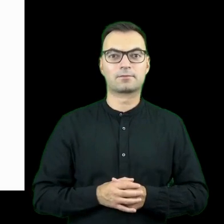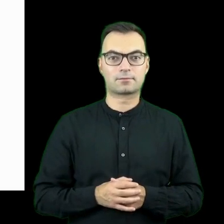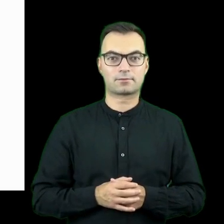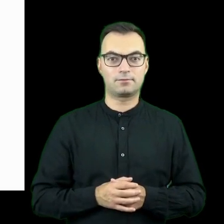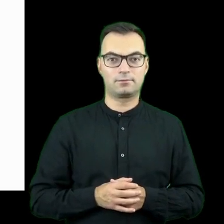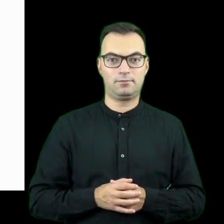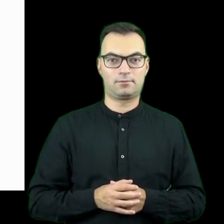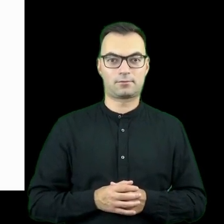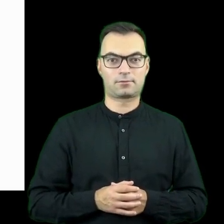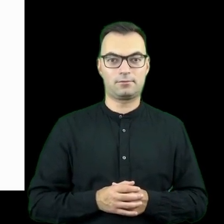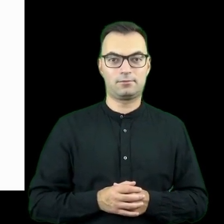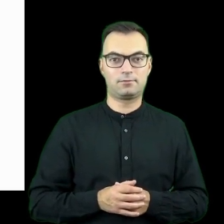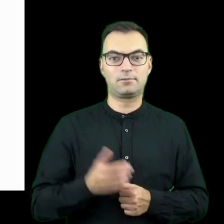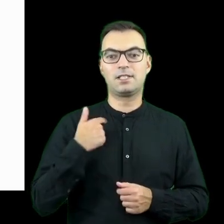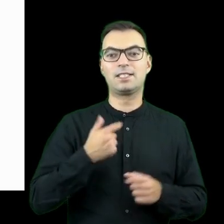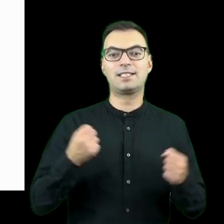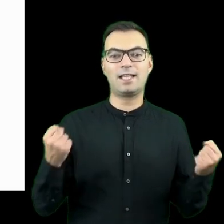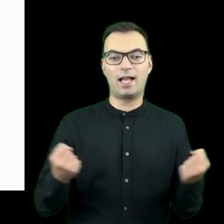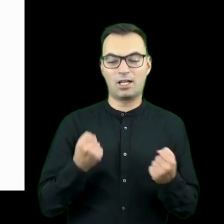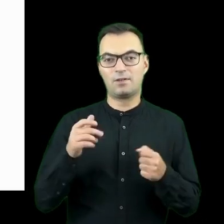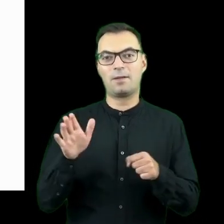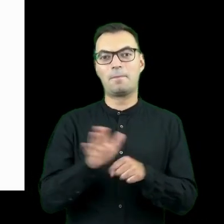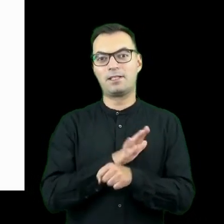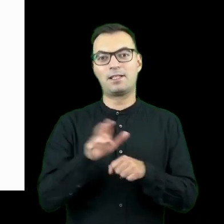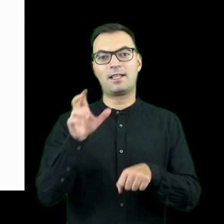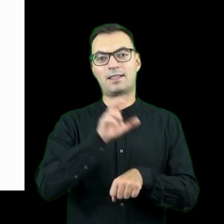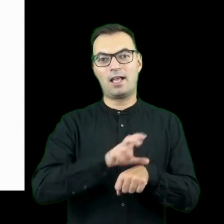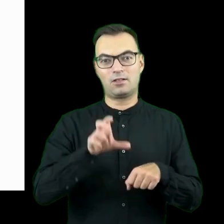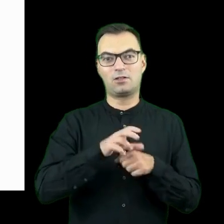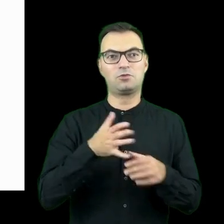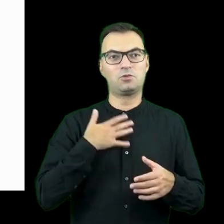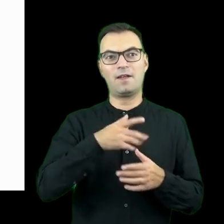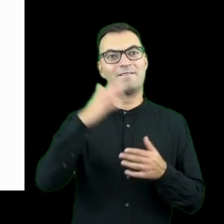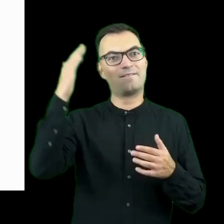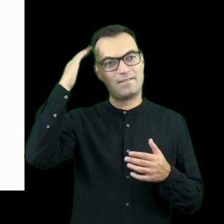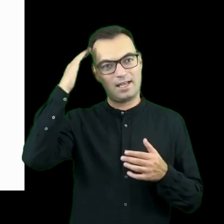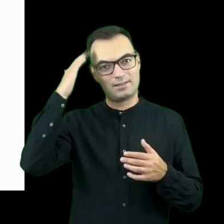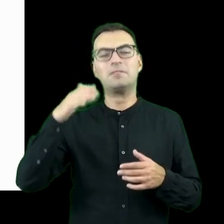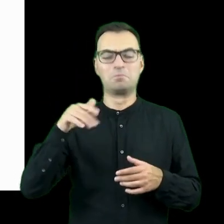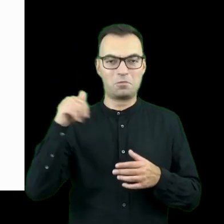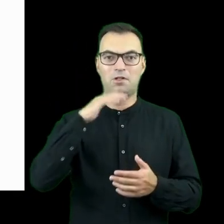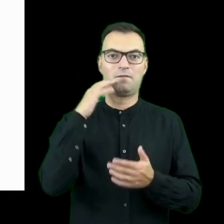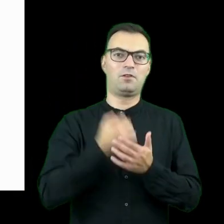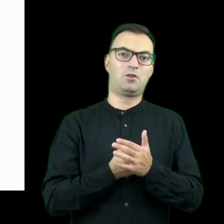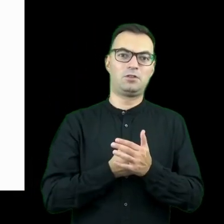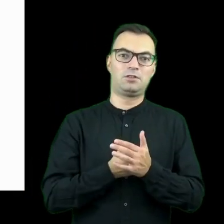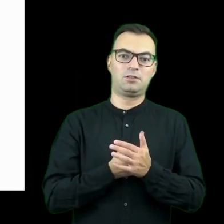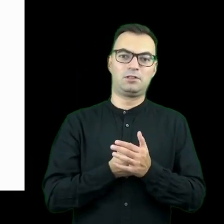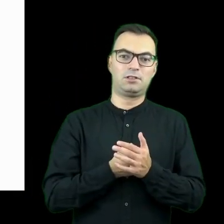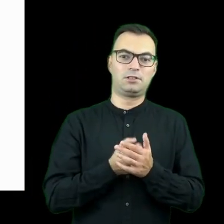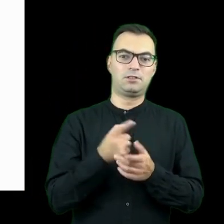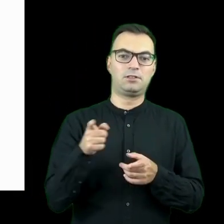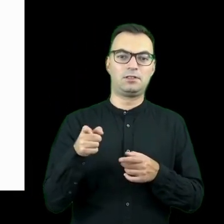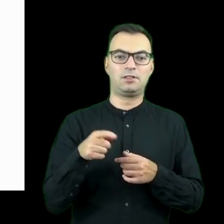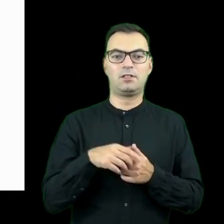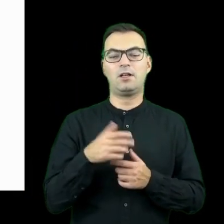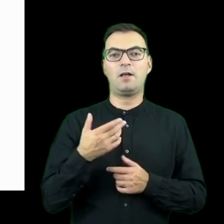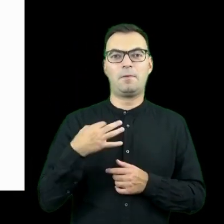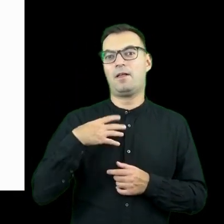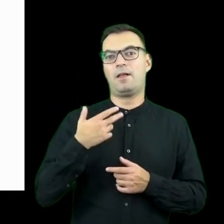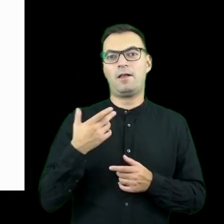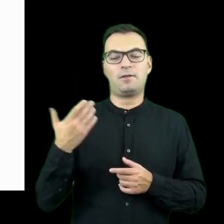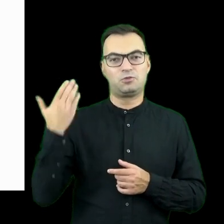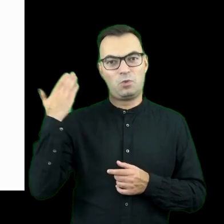byli zaangażowani w biznesy technologiczne, uznali, że tą swoją wiedzę mogą wykorzystać w zakresie non